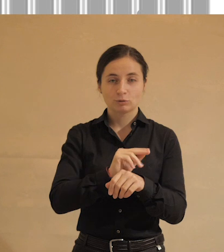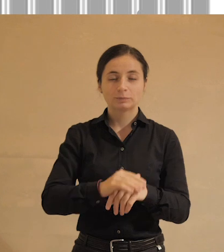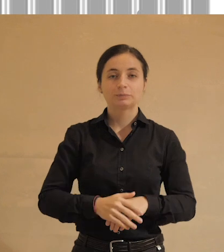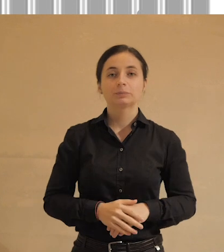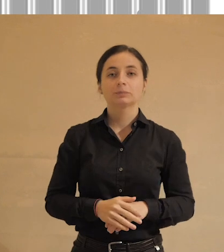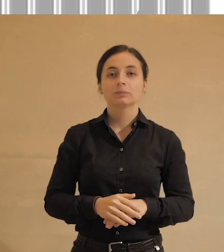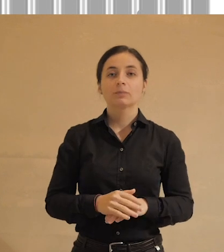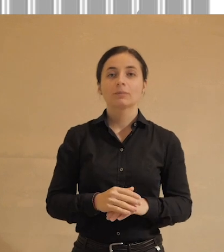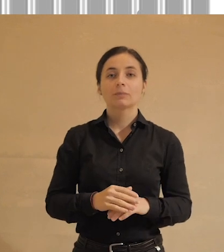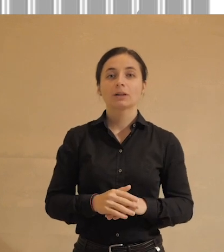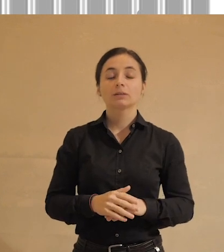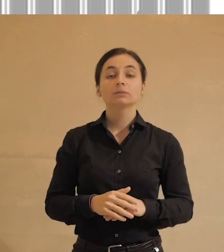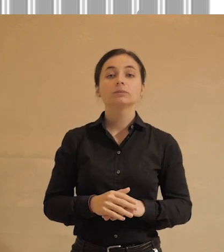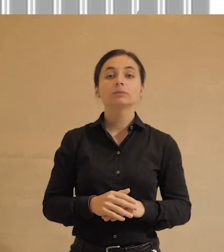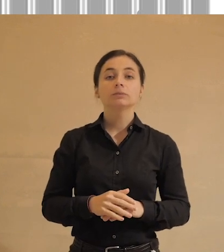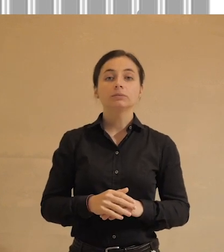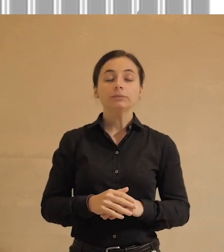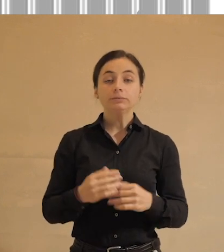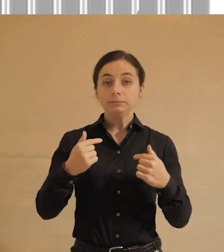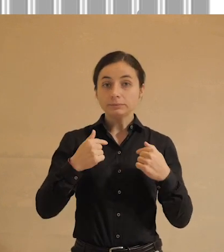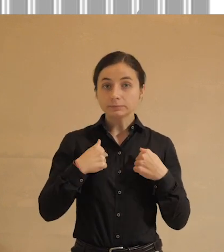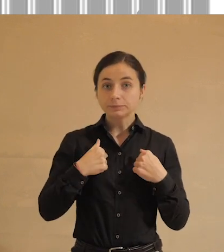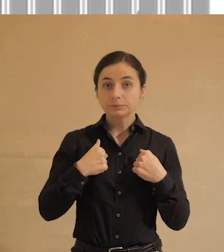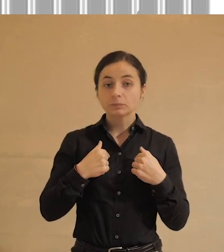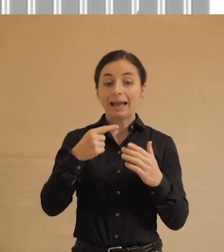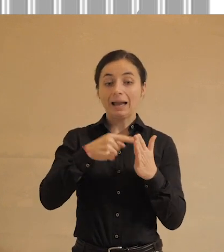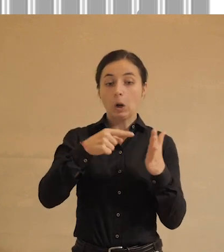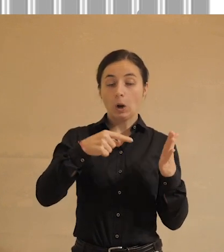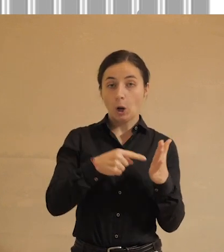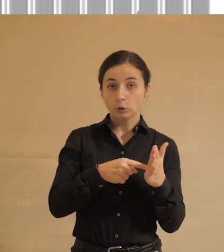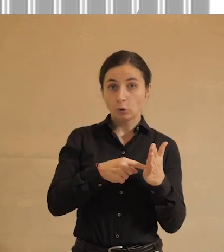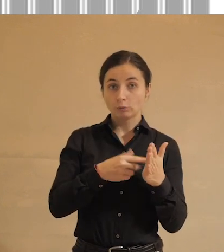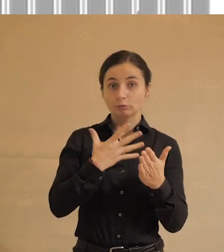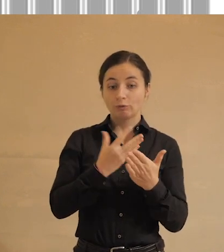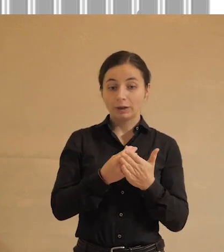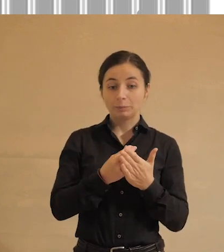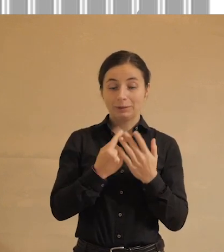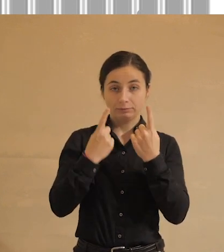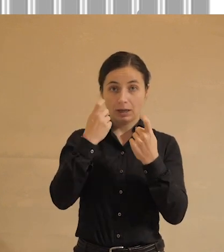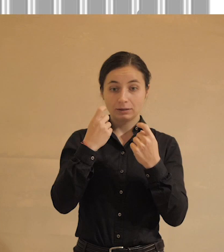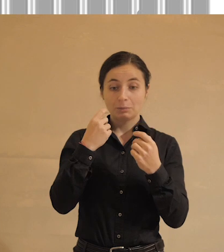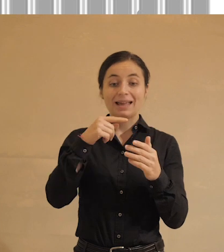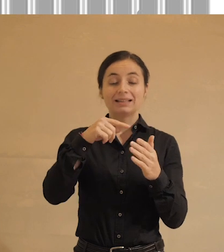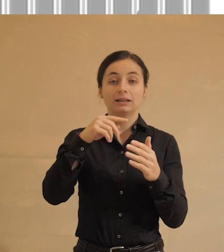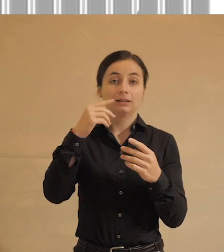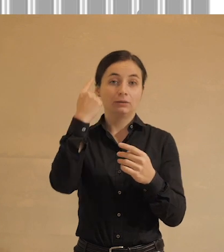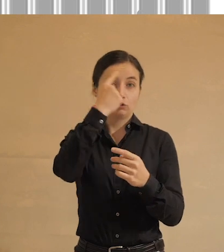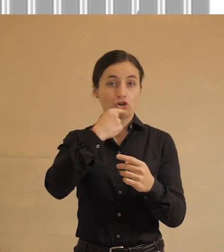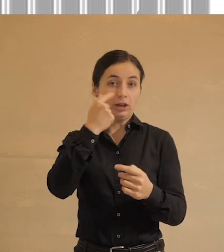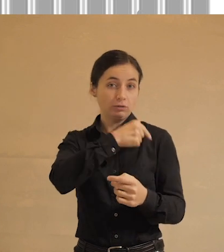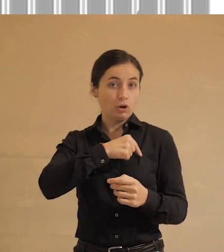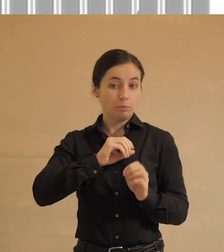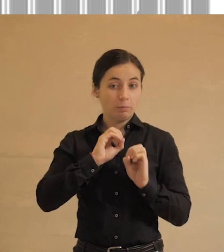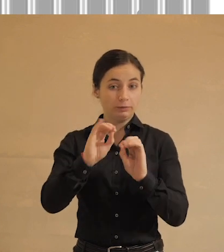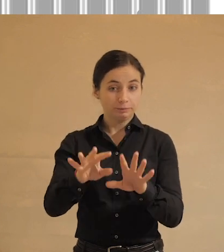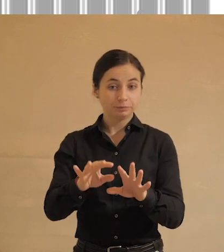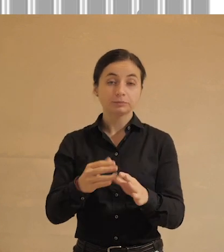раз нет. Значит, я готов делиться своими данными с частными компаниями. В общем, почти